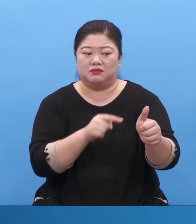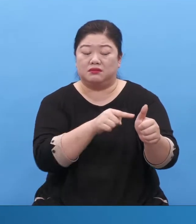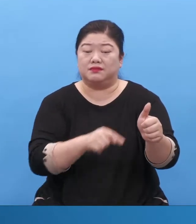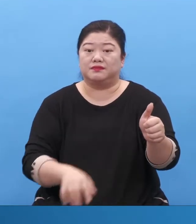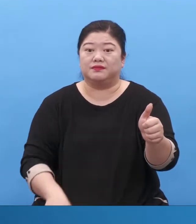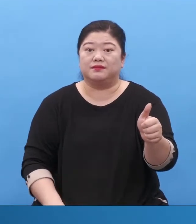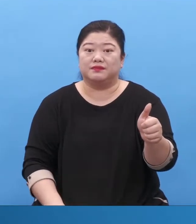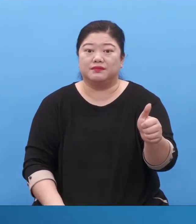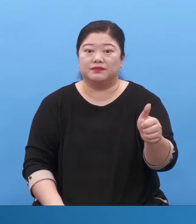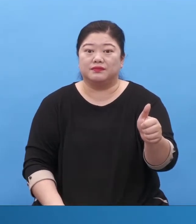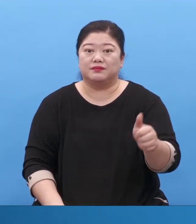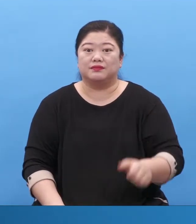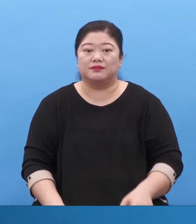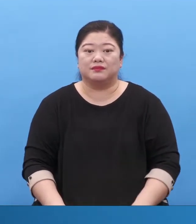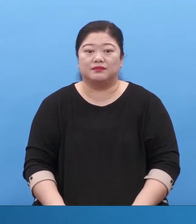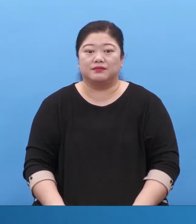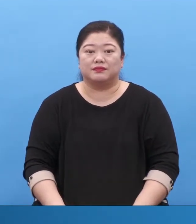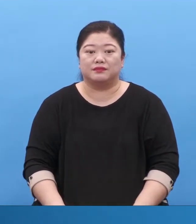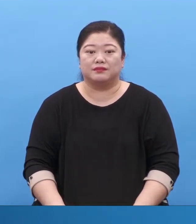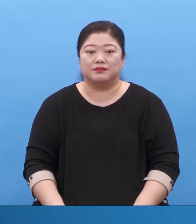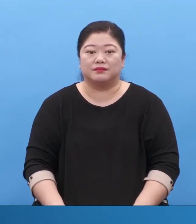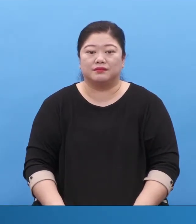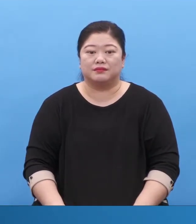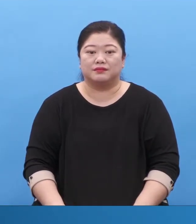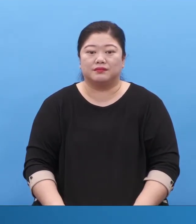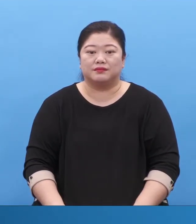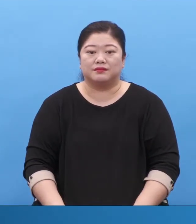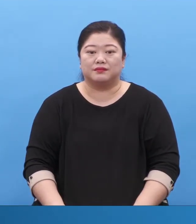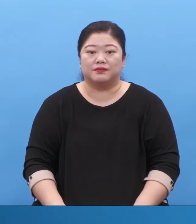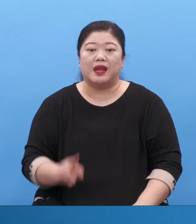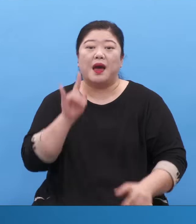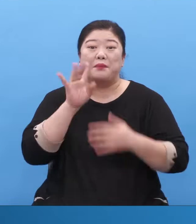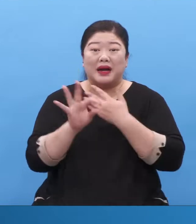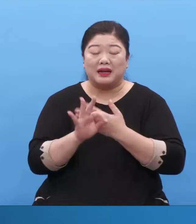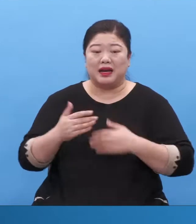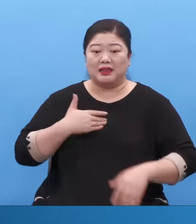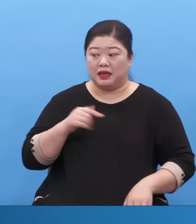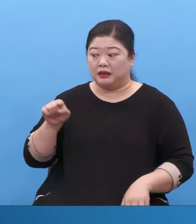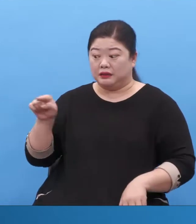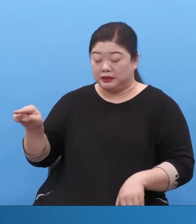만약에 우리 현이에게 세계를 고칠 수 있는 약을 내가 줬단 말이야.